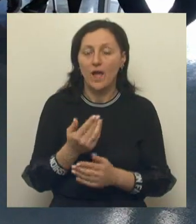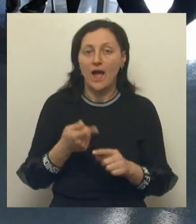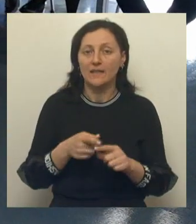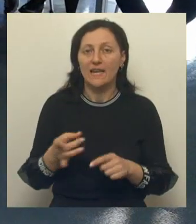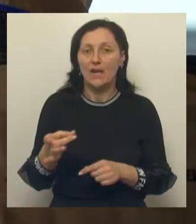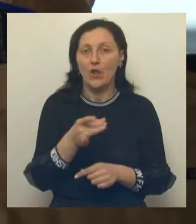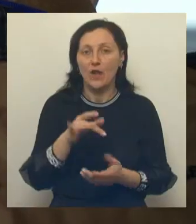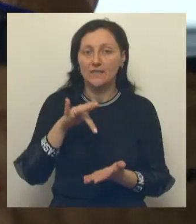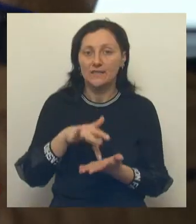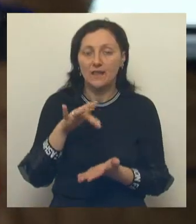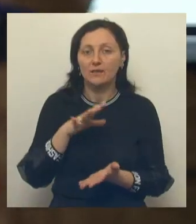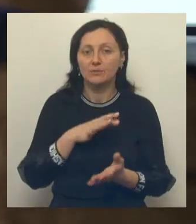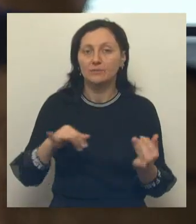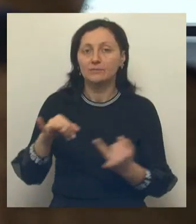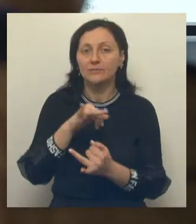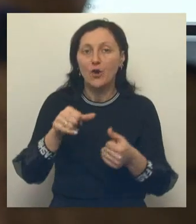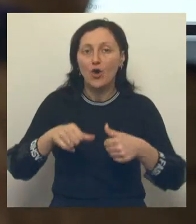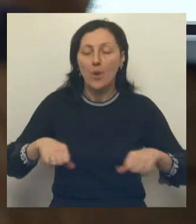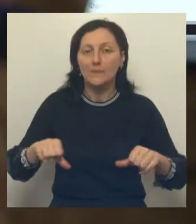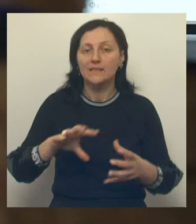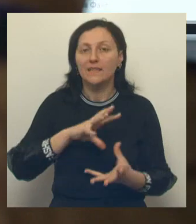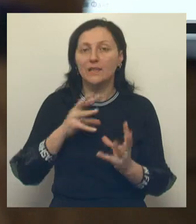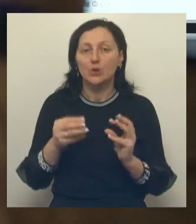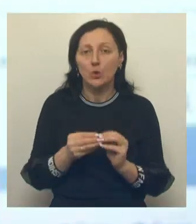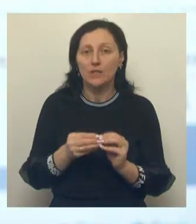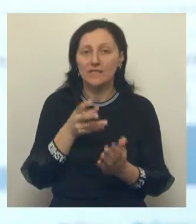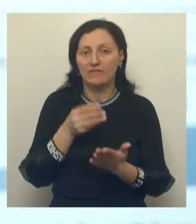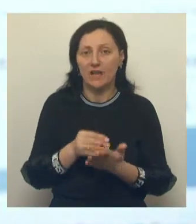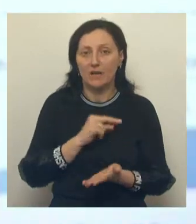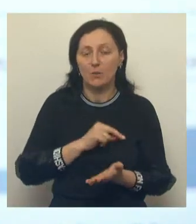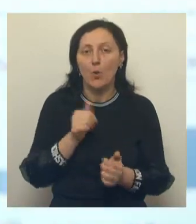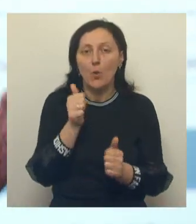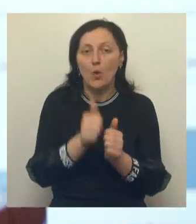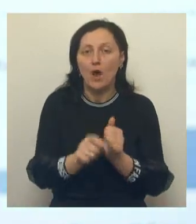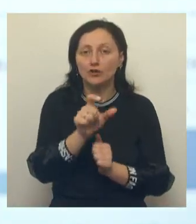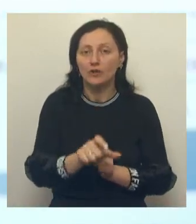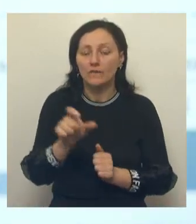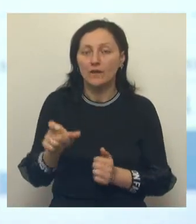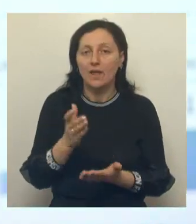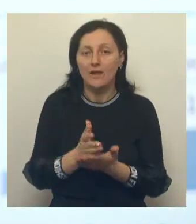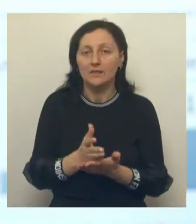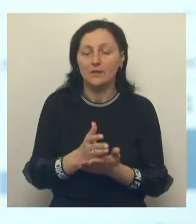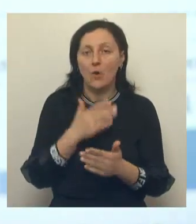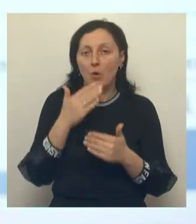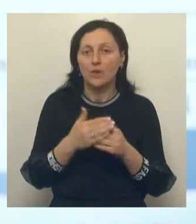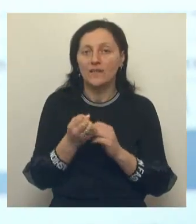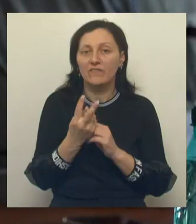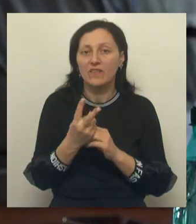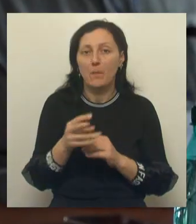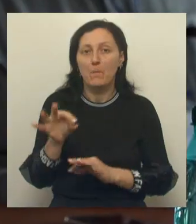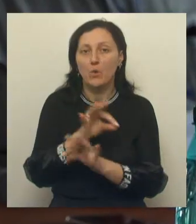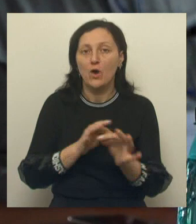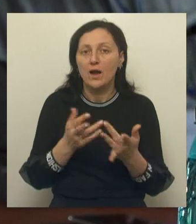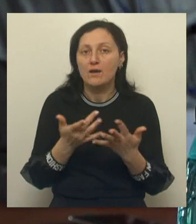компетенции обсуждает с комиссией итоги и методы своей работы. У каждого специалиста за плечами 12 и более проектов в